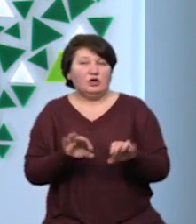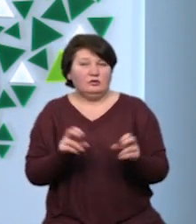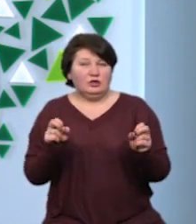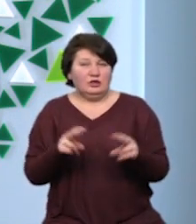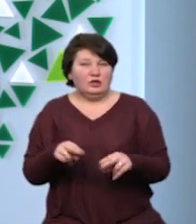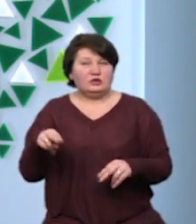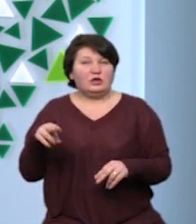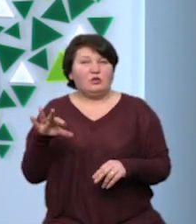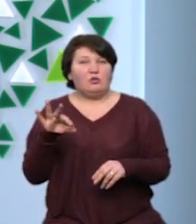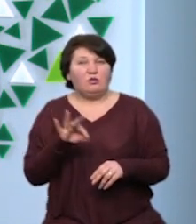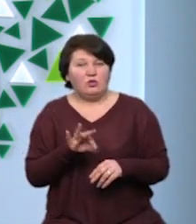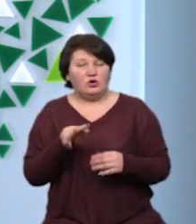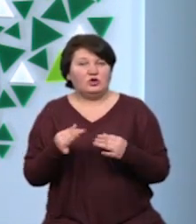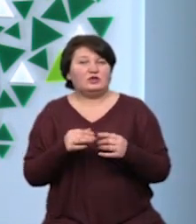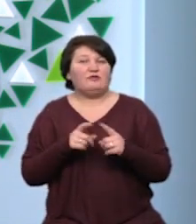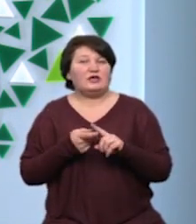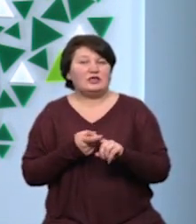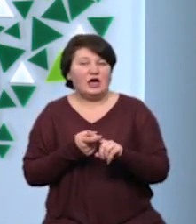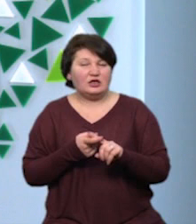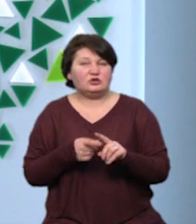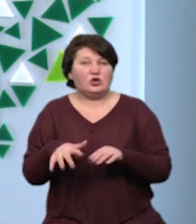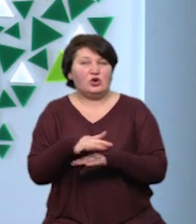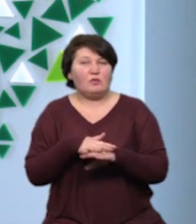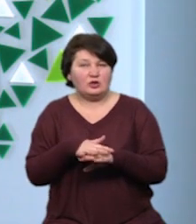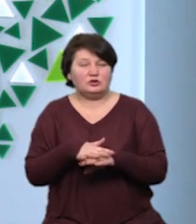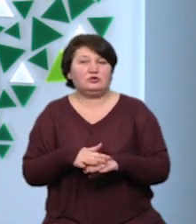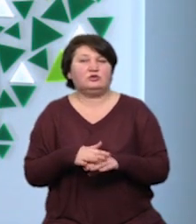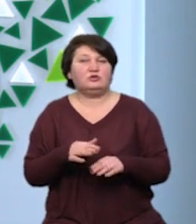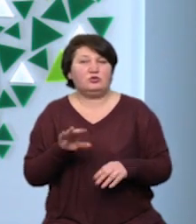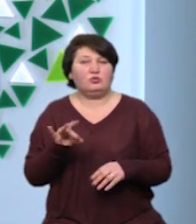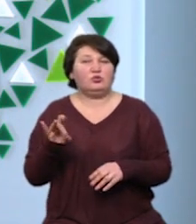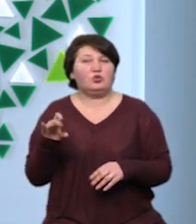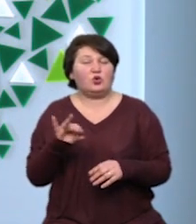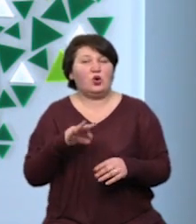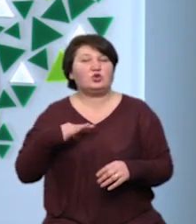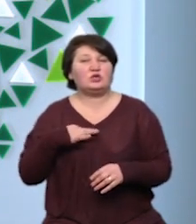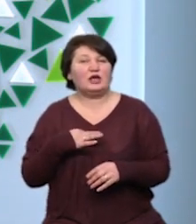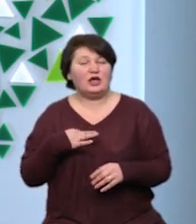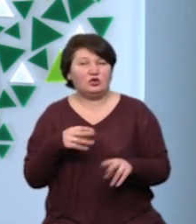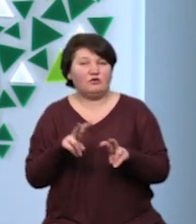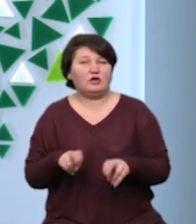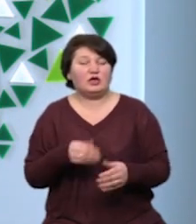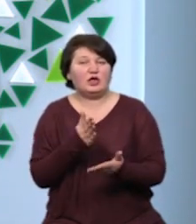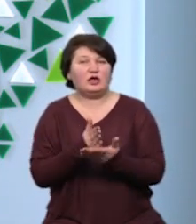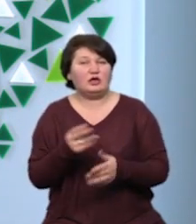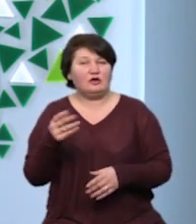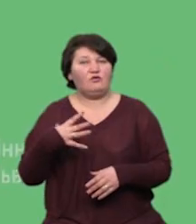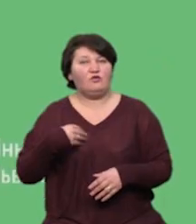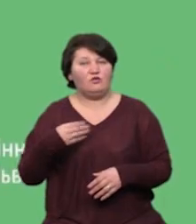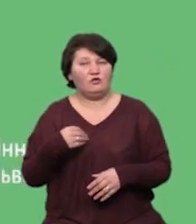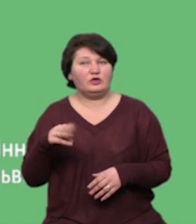по зв'язках із громадськістю Територіального управління Державного бюро розслідування, розташованого у Львові, Зорослава Тивін.